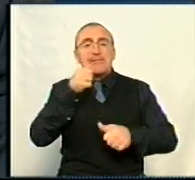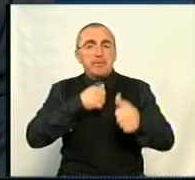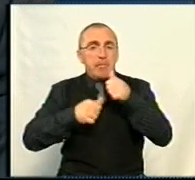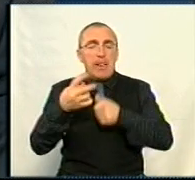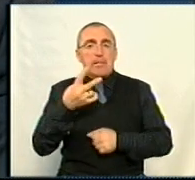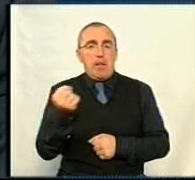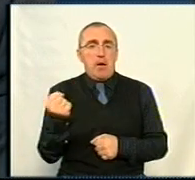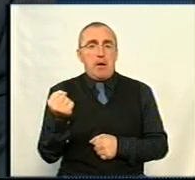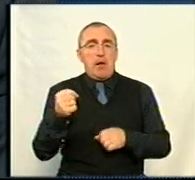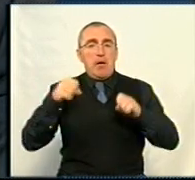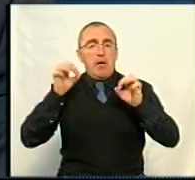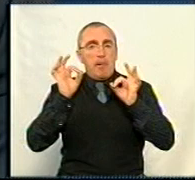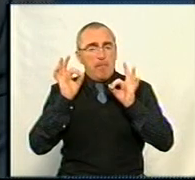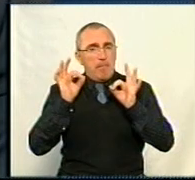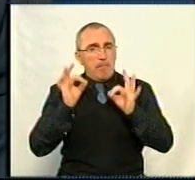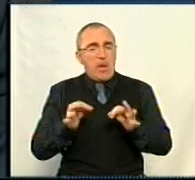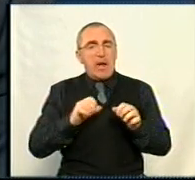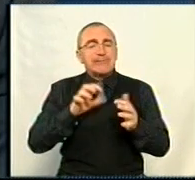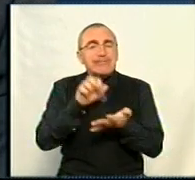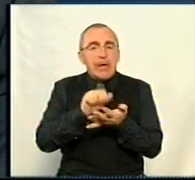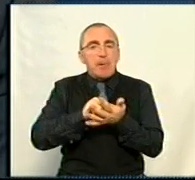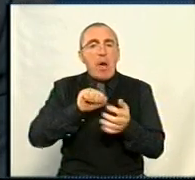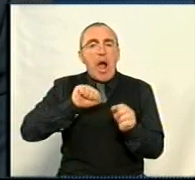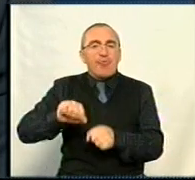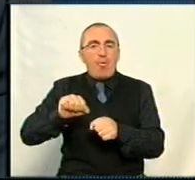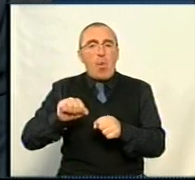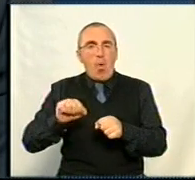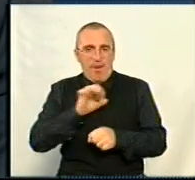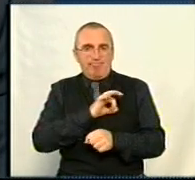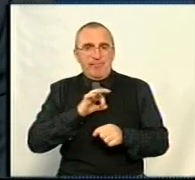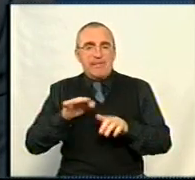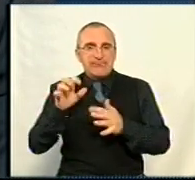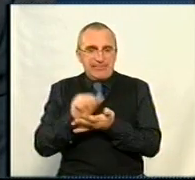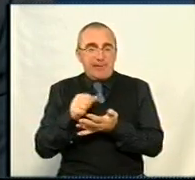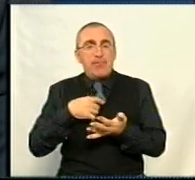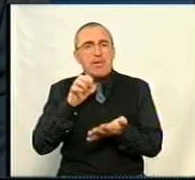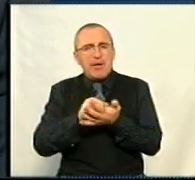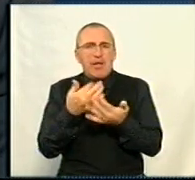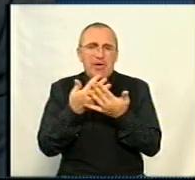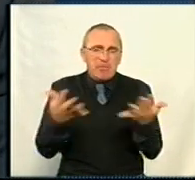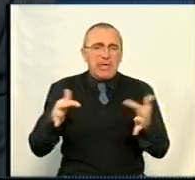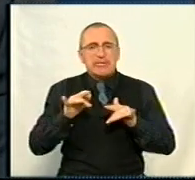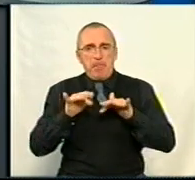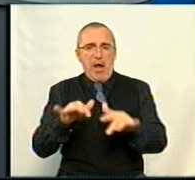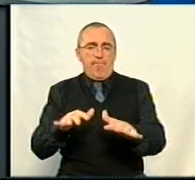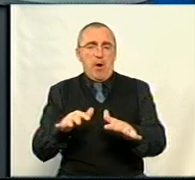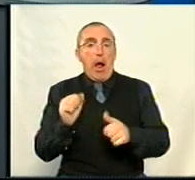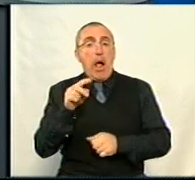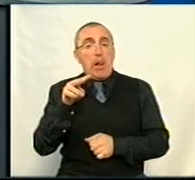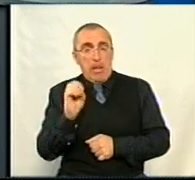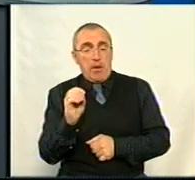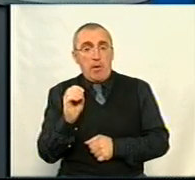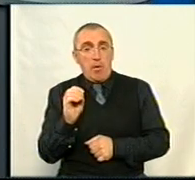право зайняття адвокатською діяльністю. Тобто я в цей період часу займався і іншими справами, але